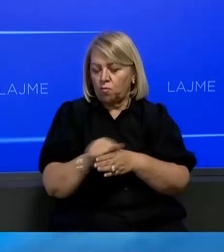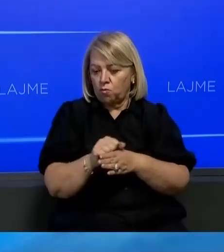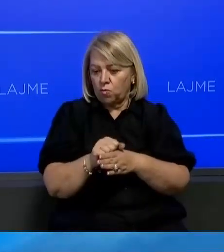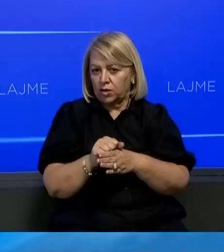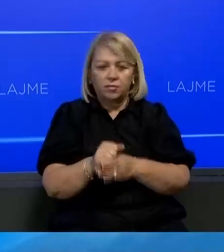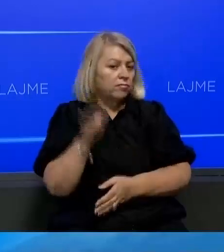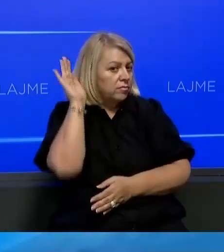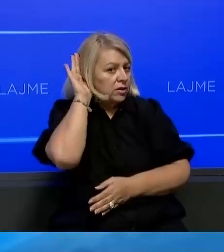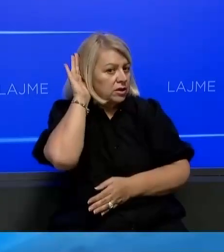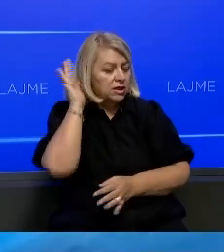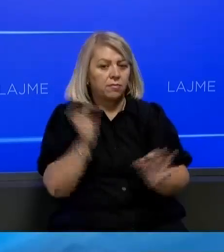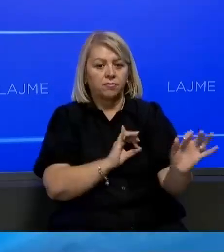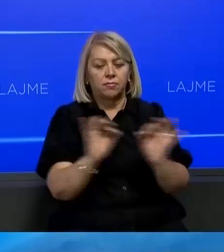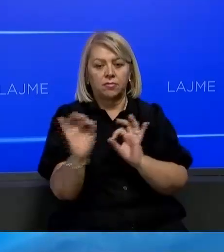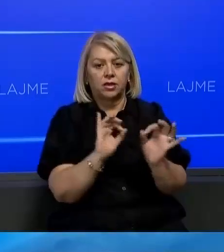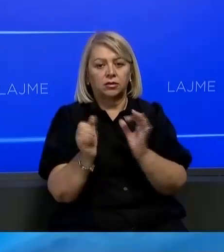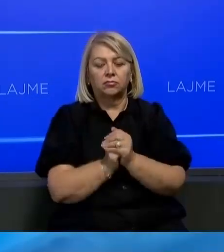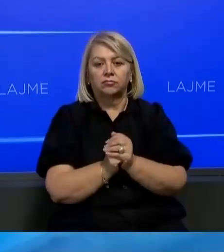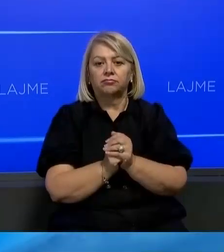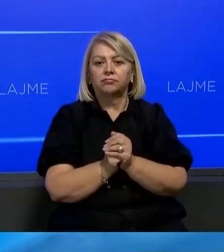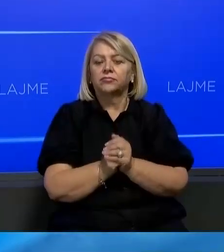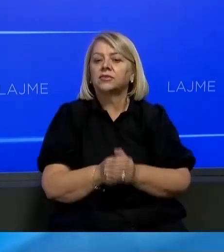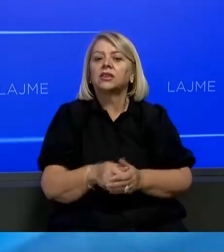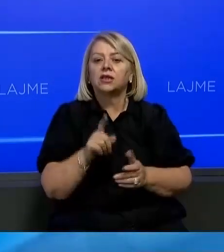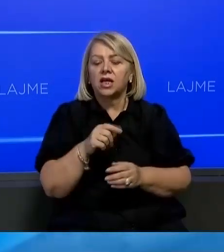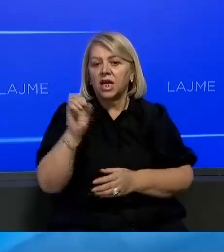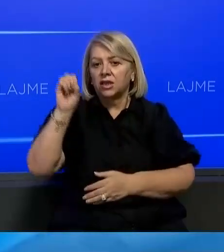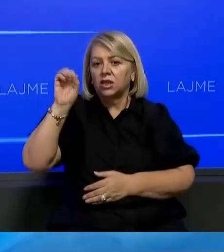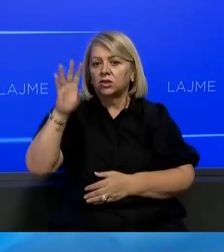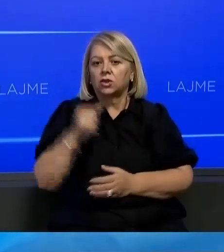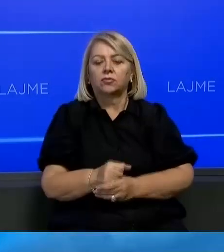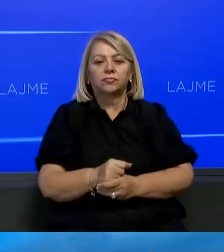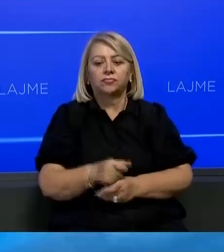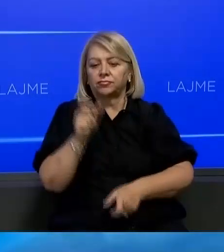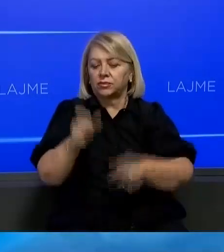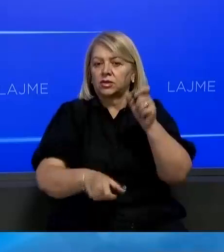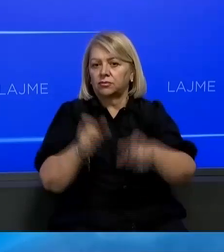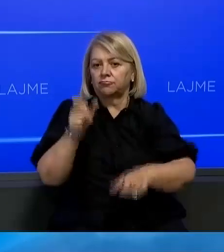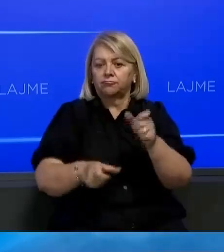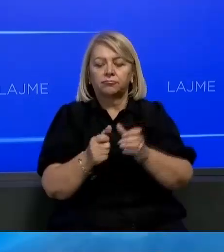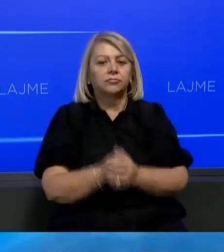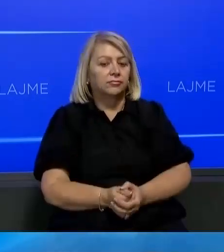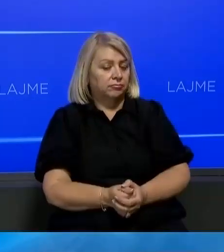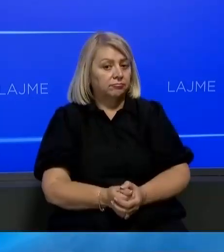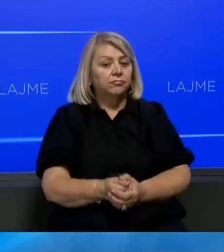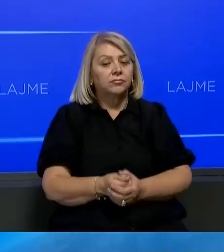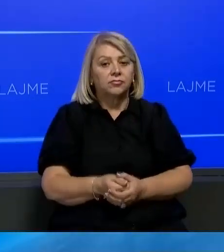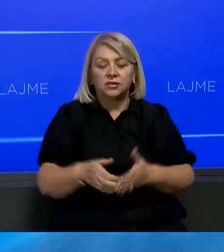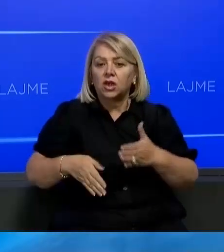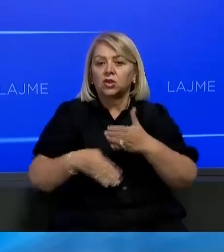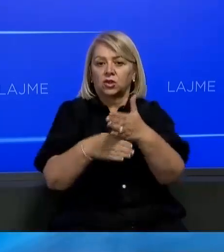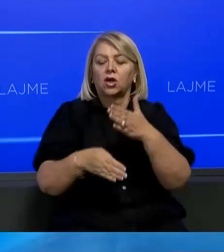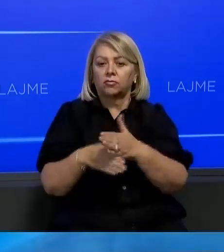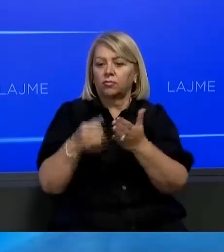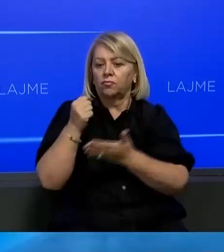Ministria është duke përgaditur edhe një masë për eficiencë të energjis për konsumatorve shtëpjak. Për mes subvencioneve do të